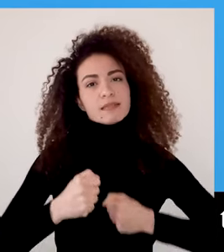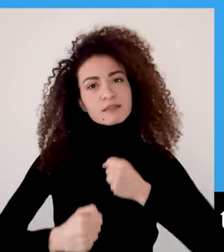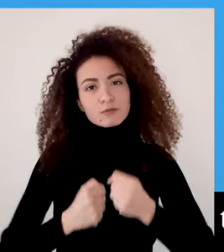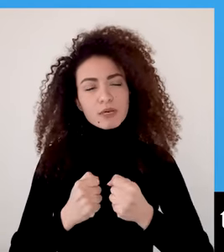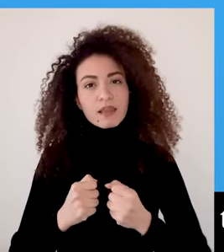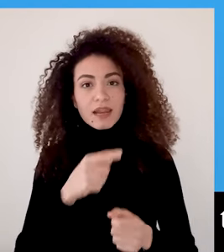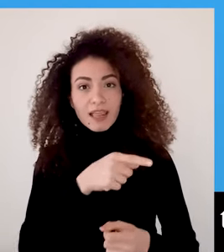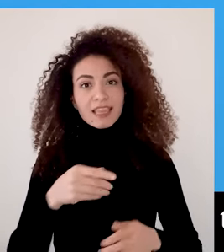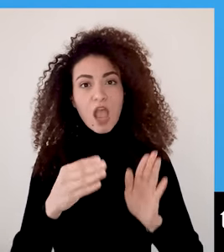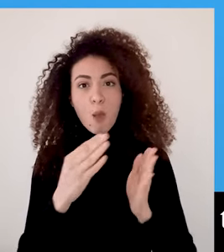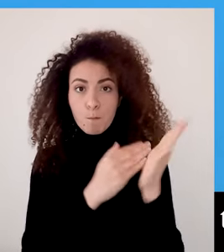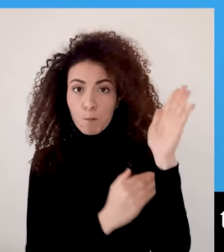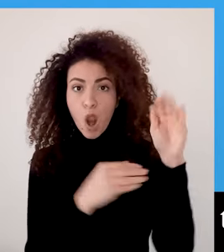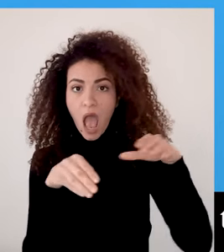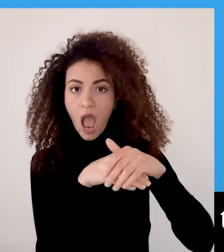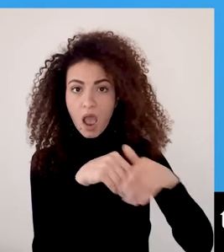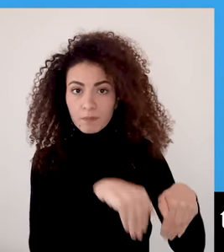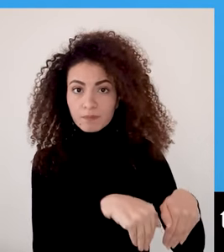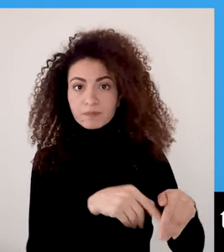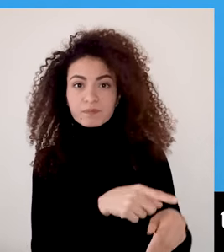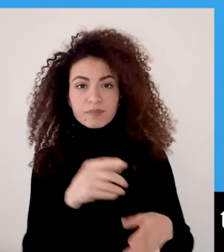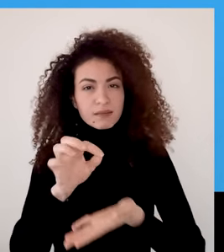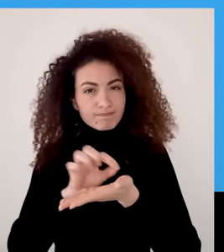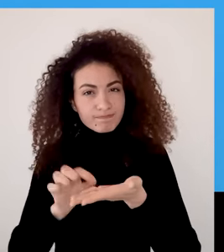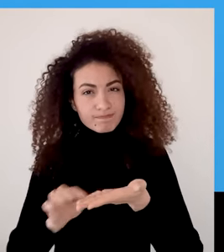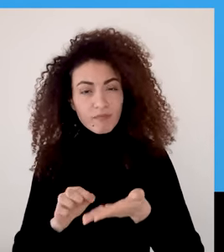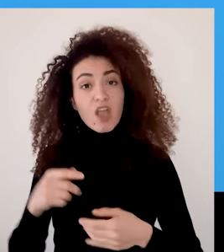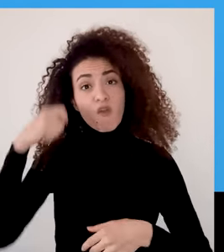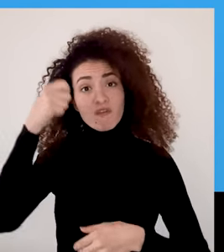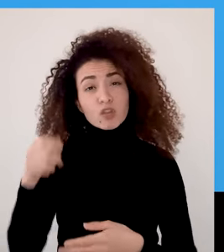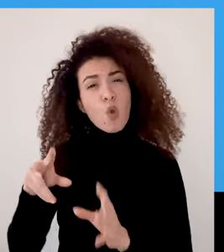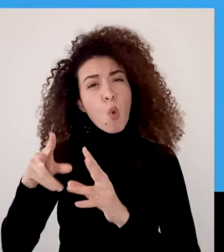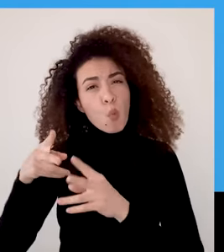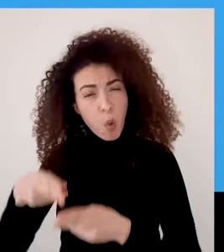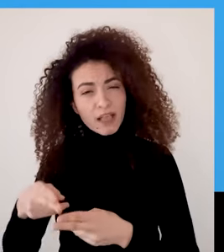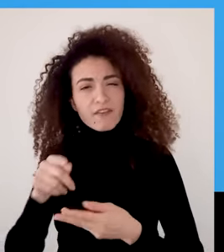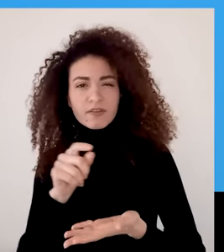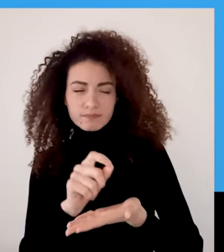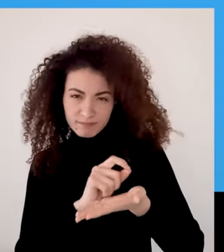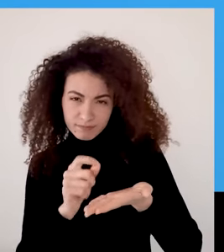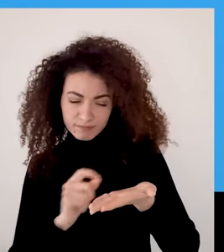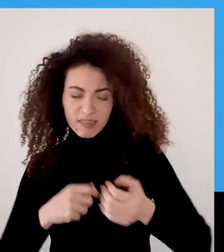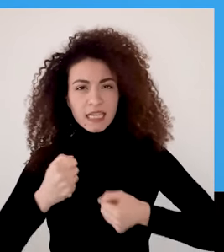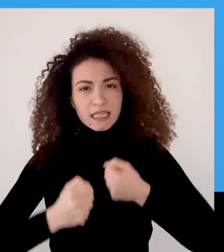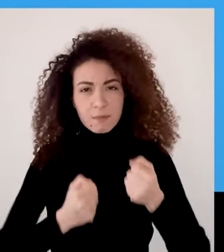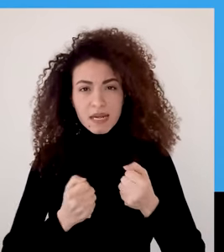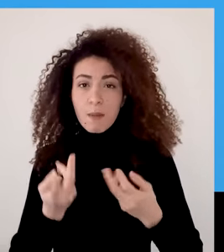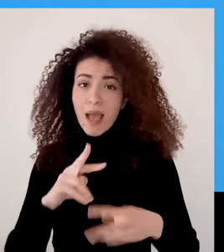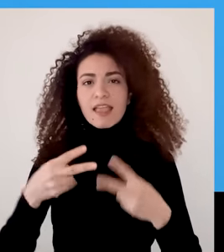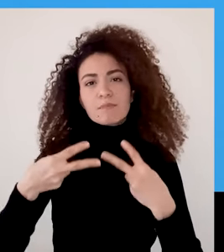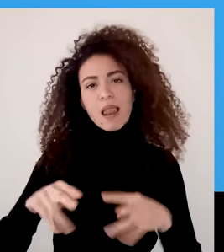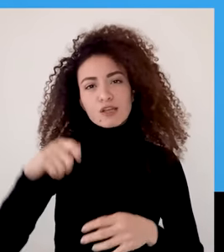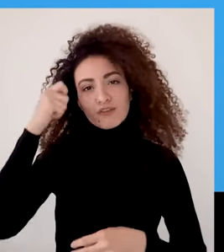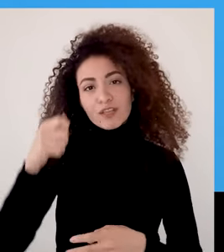معنا تعبئة النموذج التالي بالملحة ممكن أنك توقف الفيديو لبعض اللحظات لتقوم